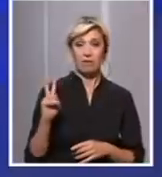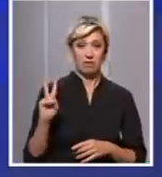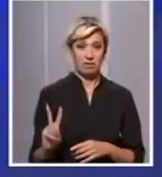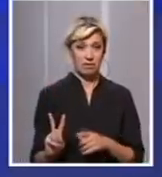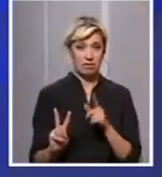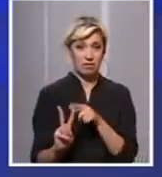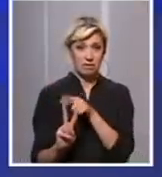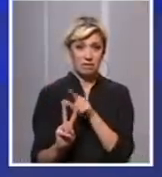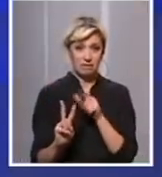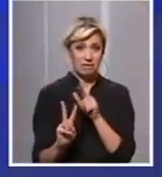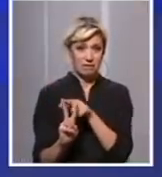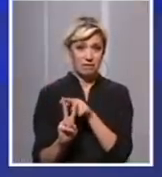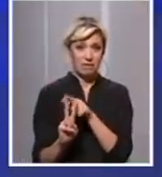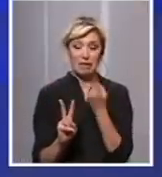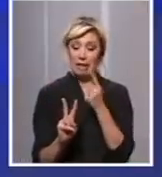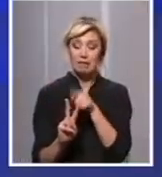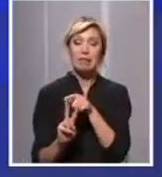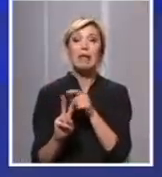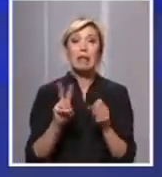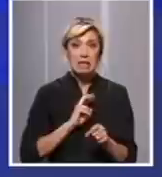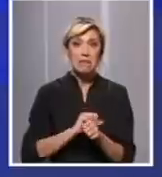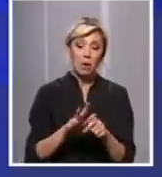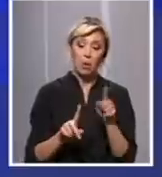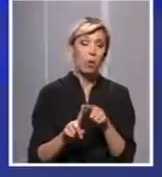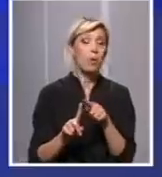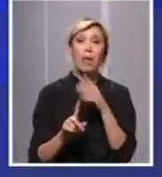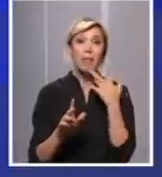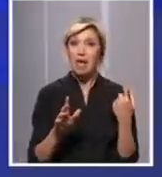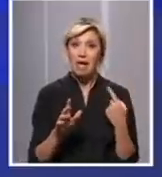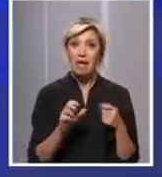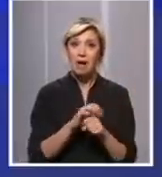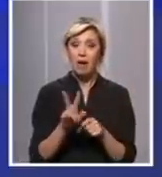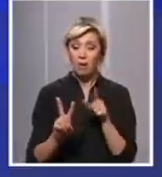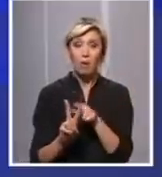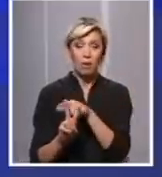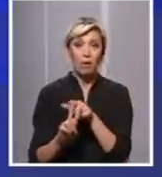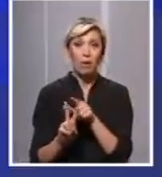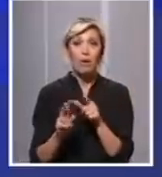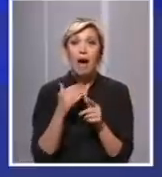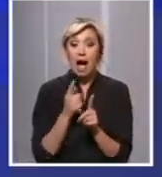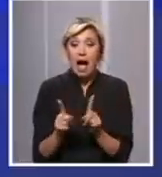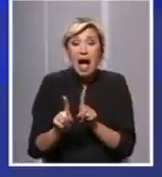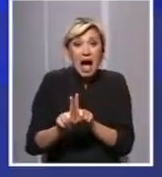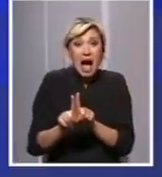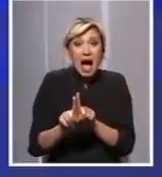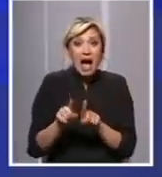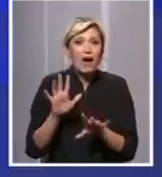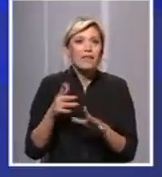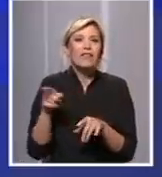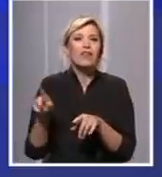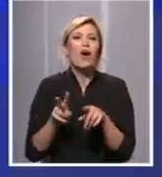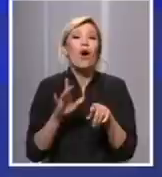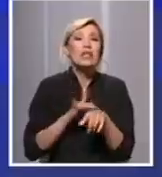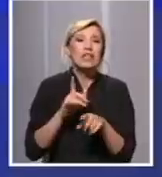tom momentu ima virus u sebi, druga nema, ukoliko su i u bliskom kontaktu, verovatno hoće da će se osetljiva osoba